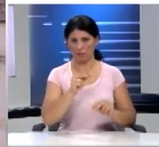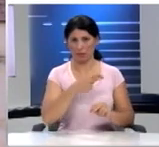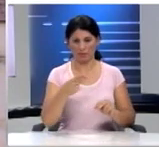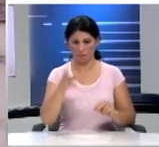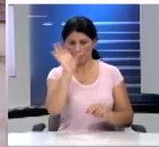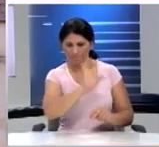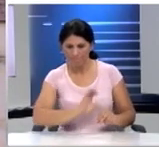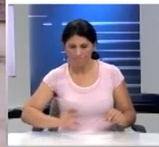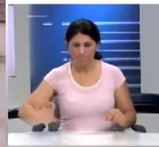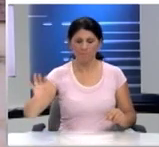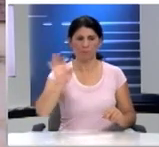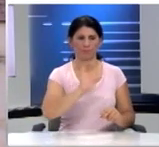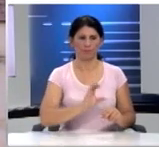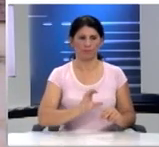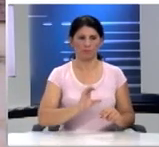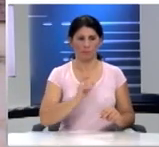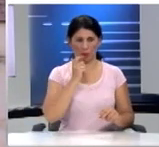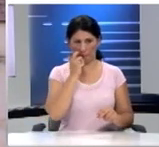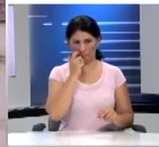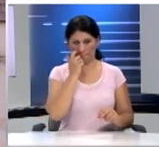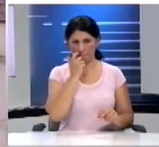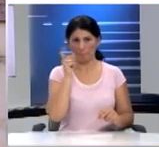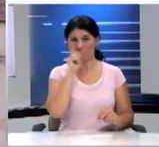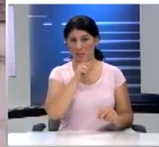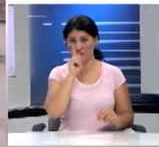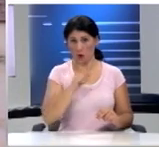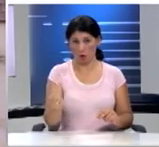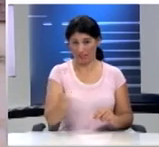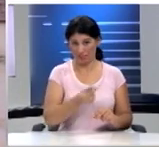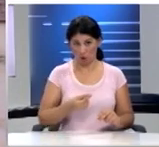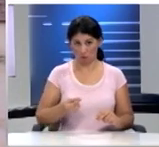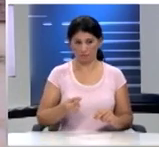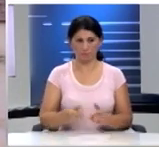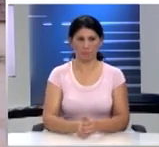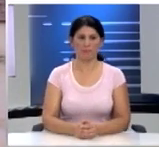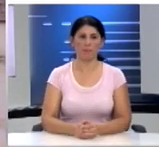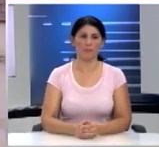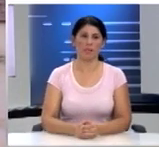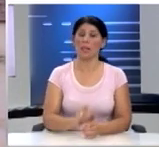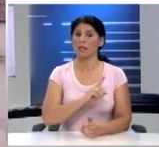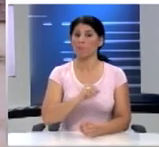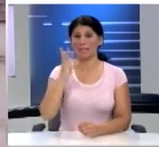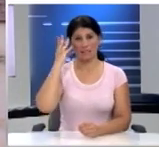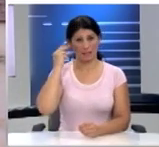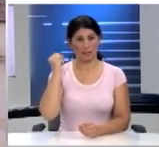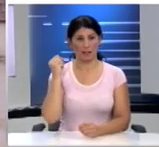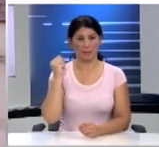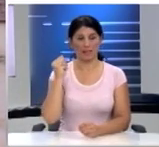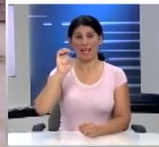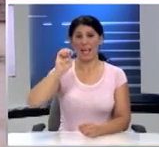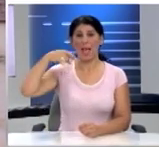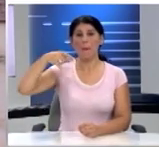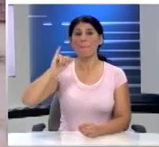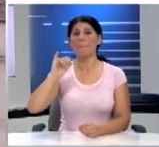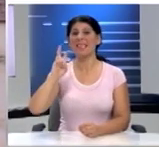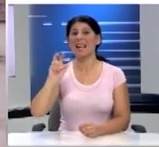ανείχνευση των ψευδών ειδήσεων αλλά μην ξεχνάμε και τον Επίχαρμο μην